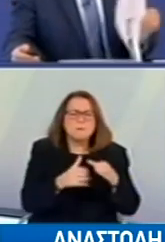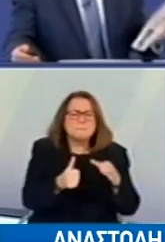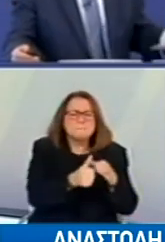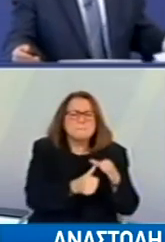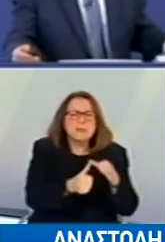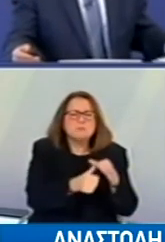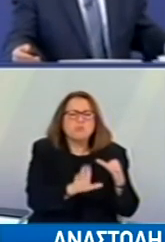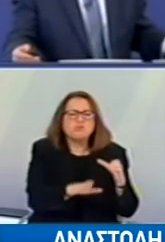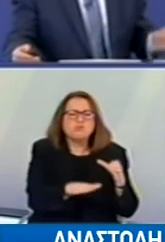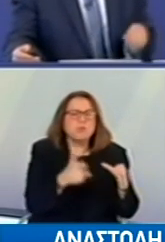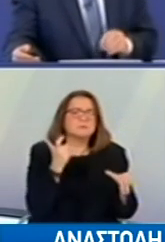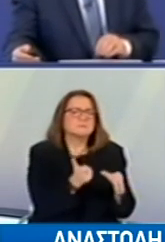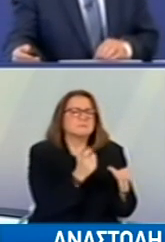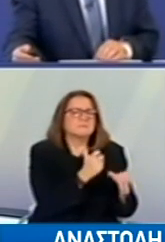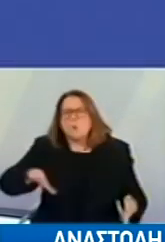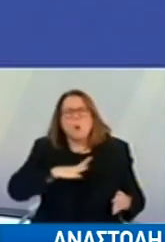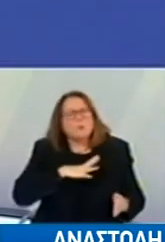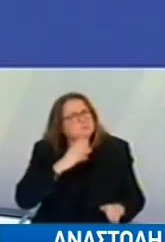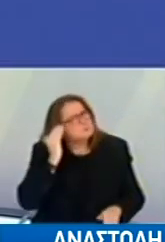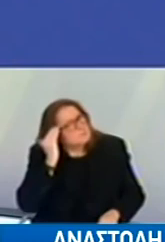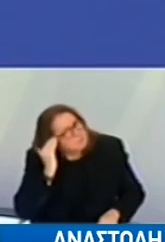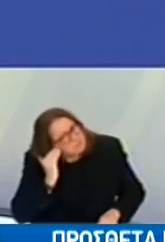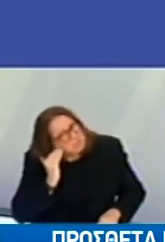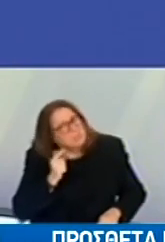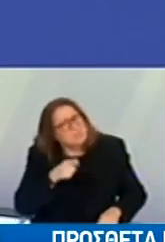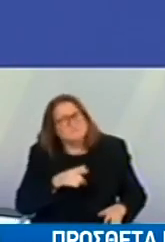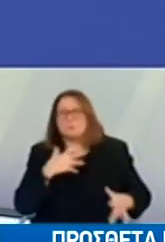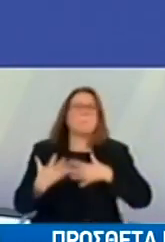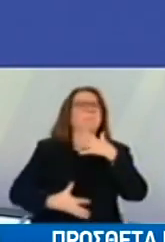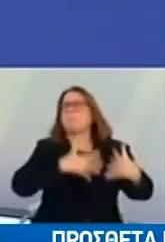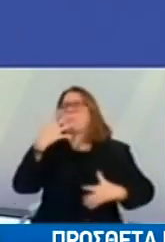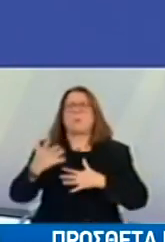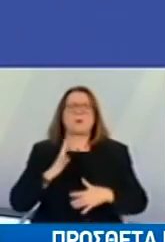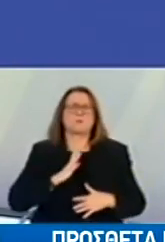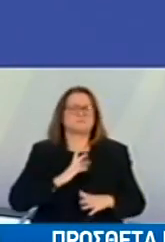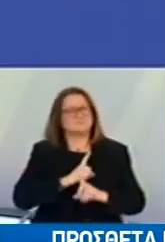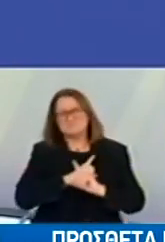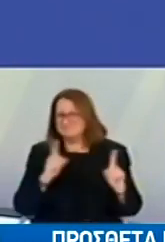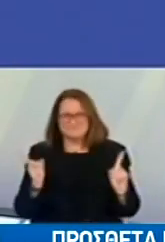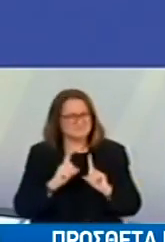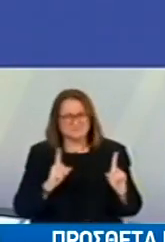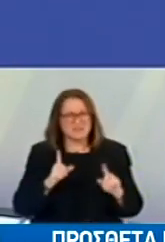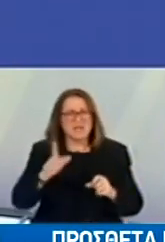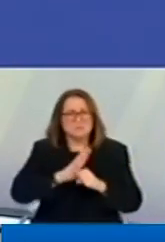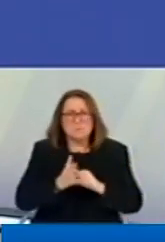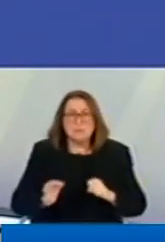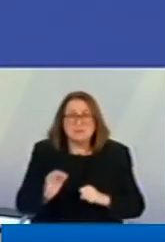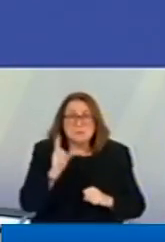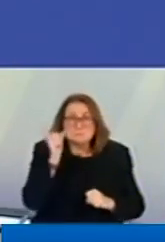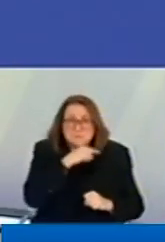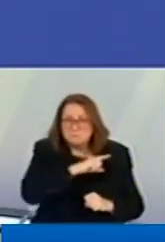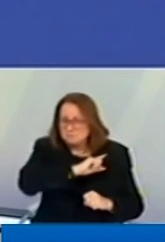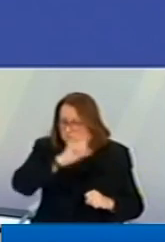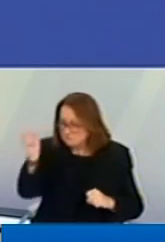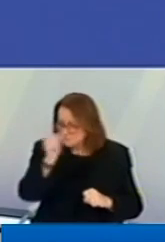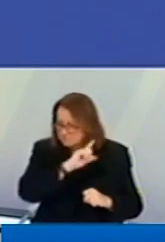Μητσοτάκη να μιλά για ψεκασμένους. Η πανδημία δεν είναι ψέμα. Ο ιός είναι εδώ, έχει πολύ μικρή θνητότητα στις μικρές